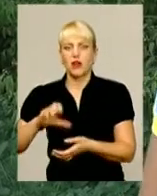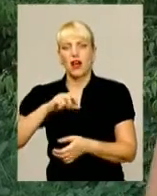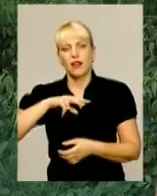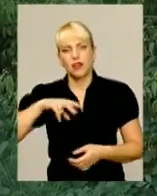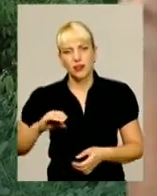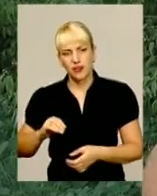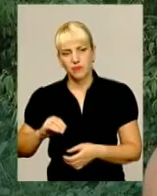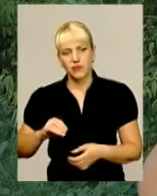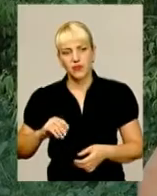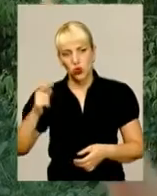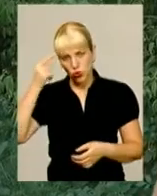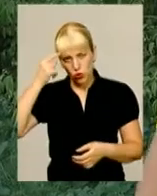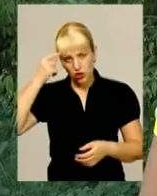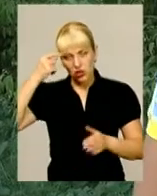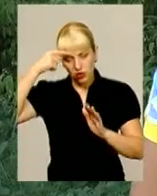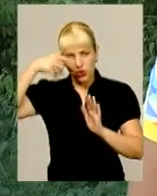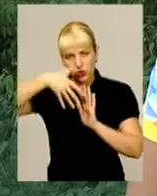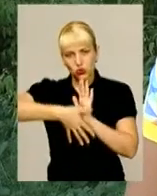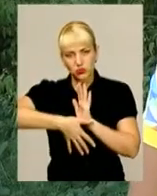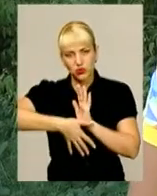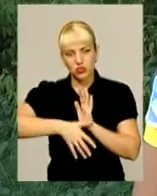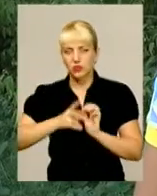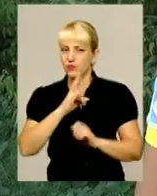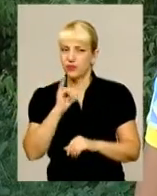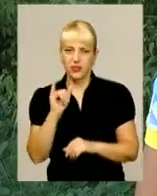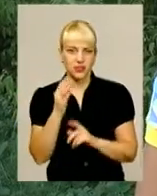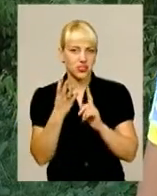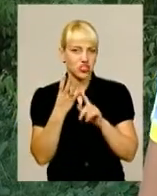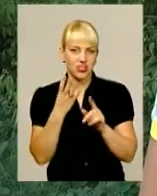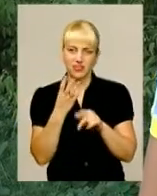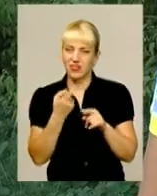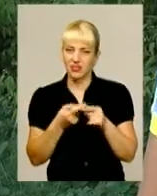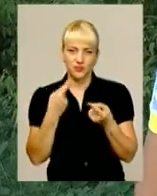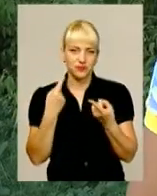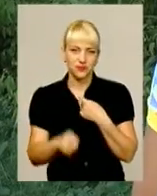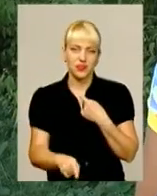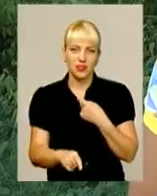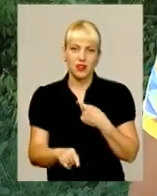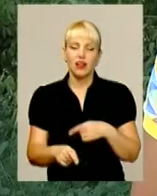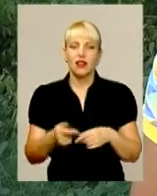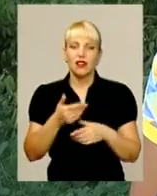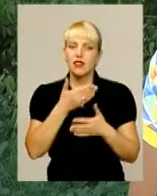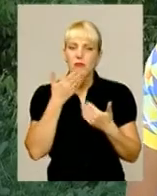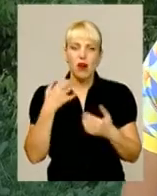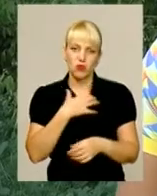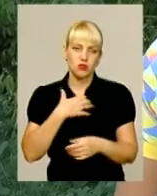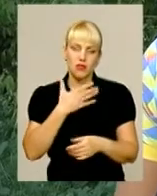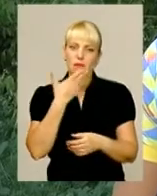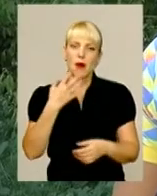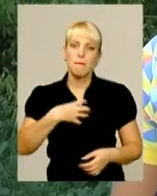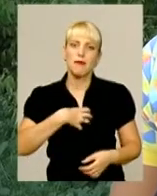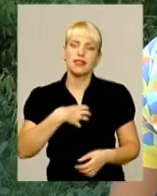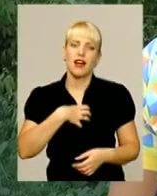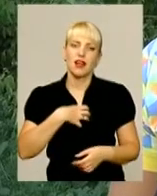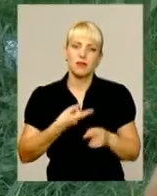тут в голові ти розумієш, ні, Четверте – це не те, тебе немає основного, тебе немає медалі по